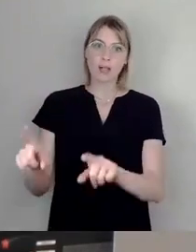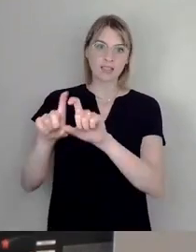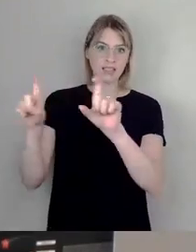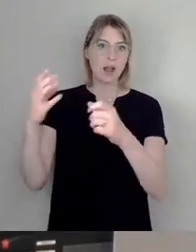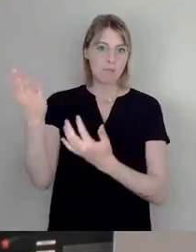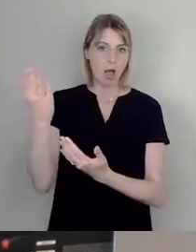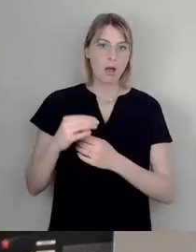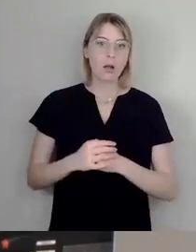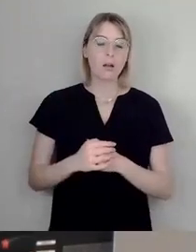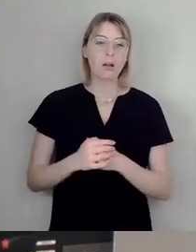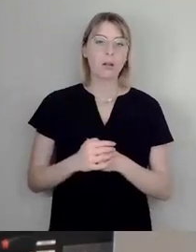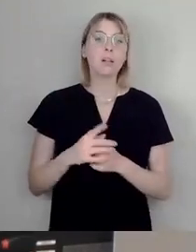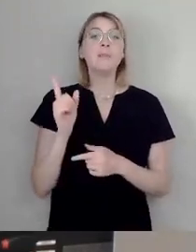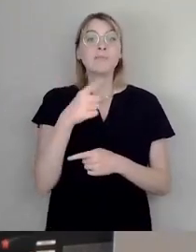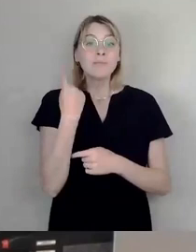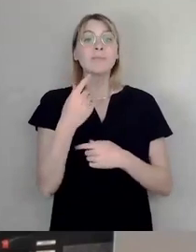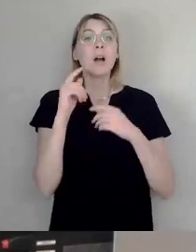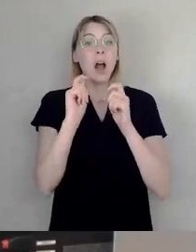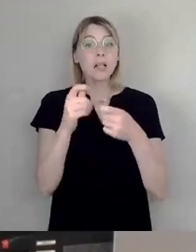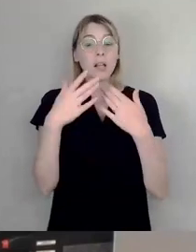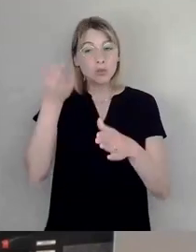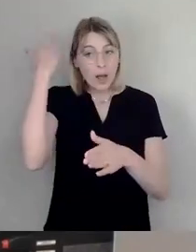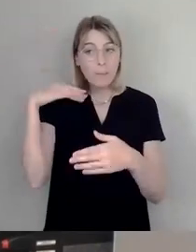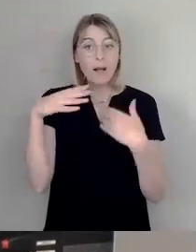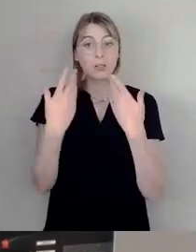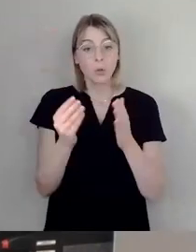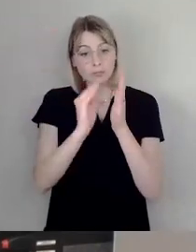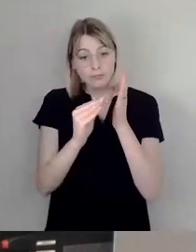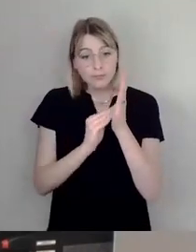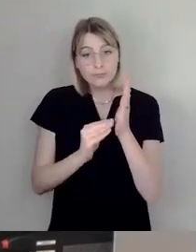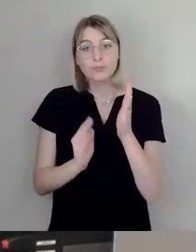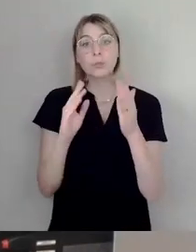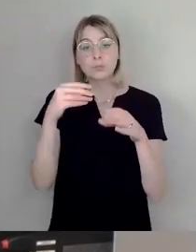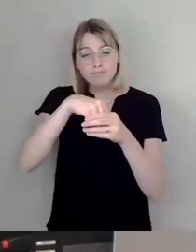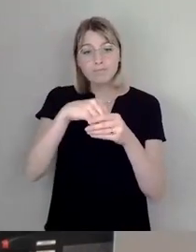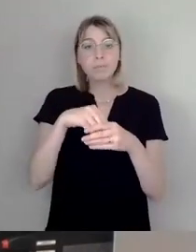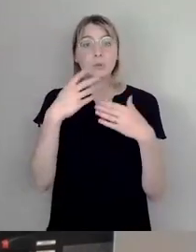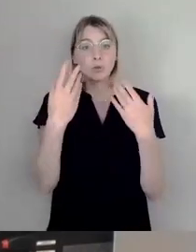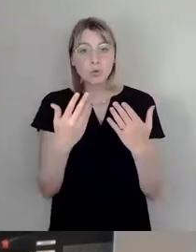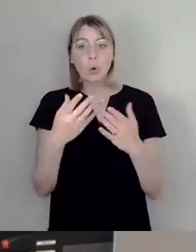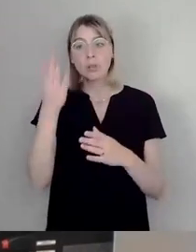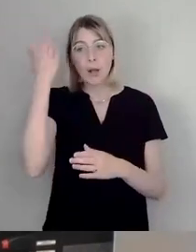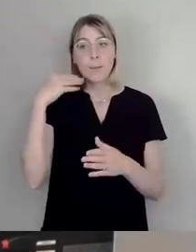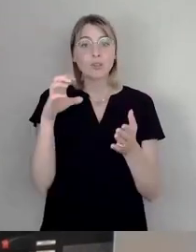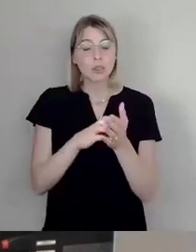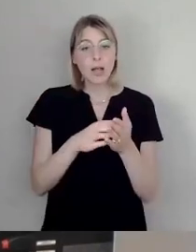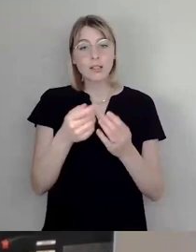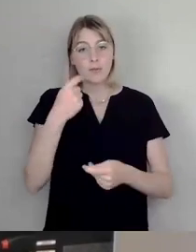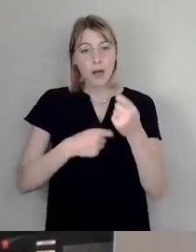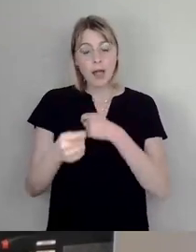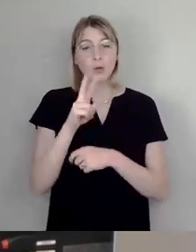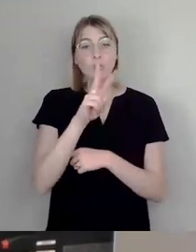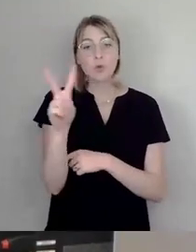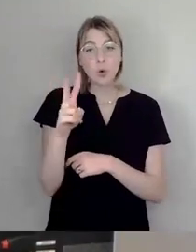haben den Antrag seinerzeit, als die Stadt in Verhandlungen mit der Bonobia stand, um den Ankauf,